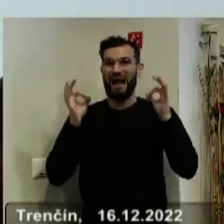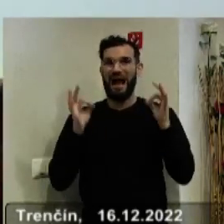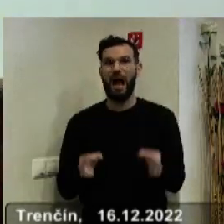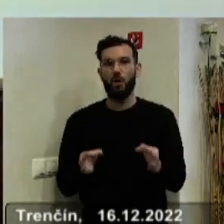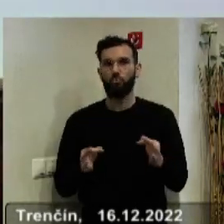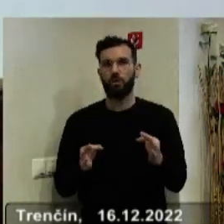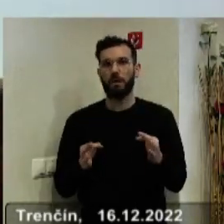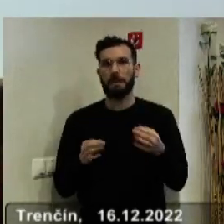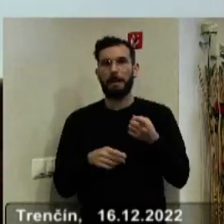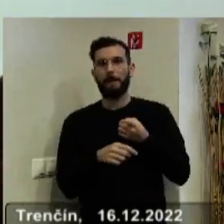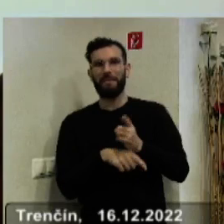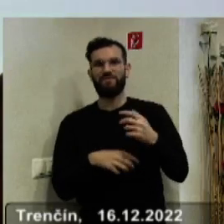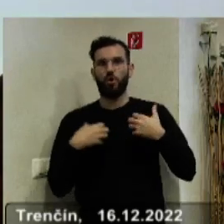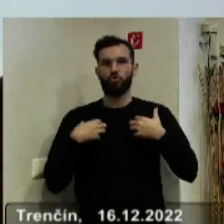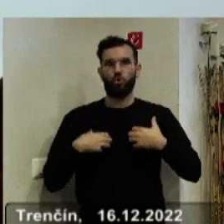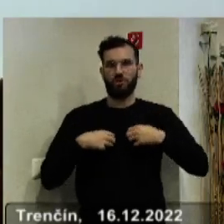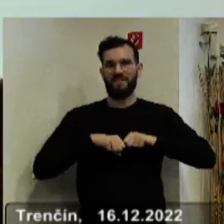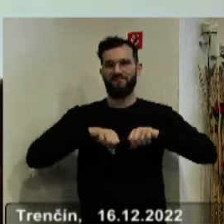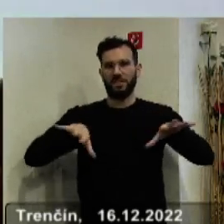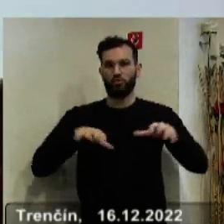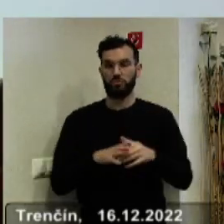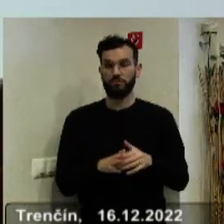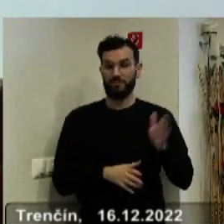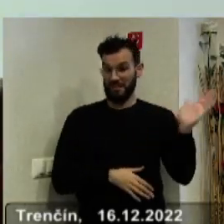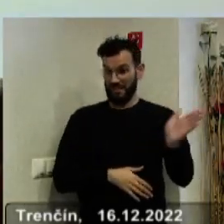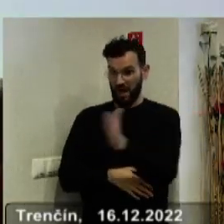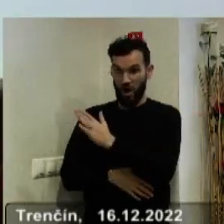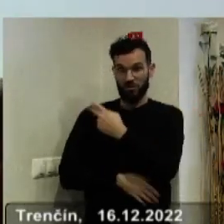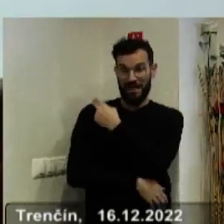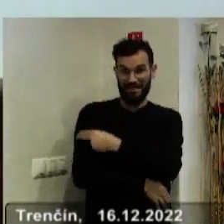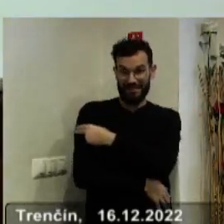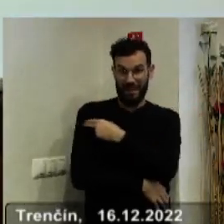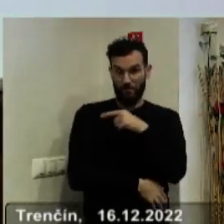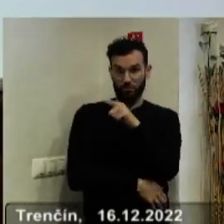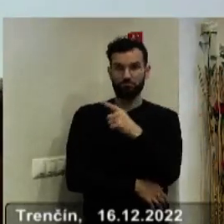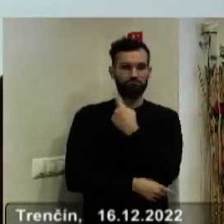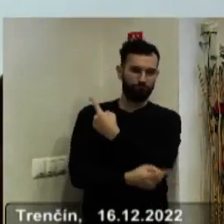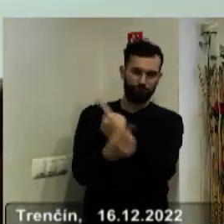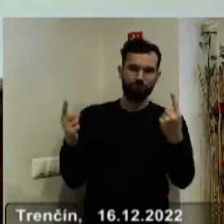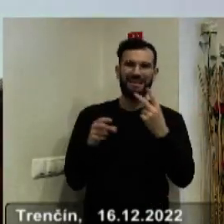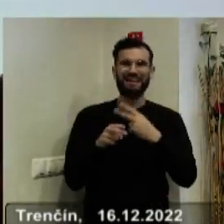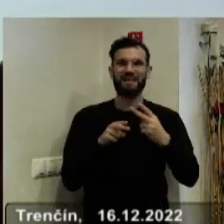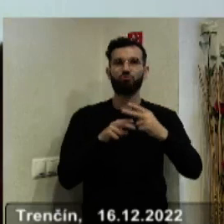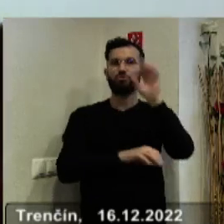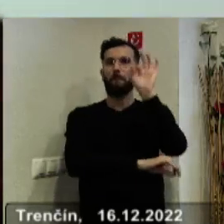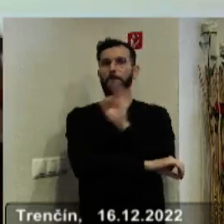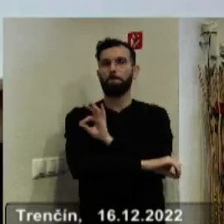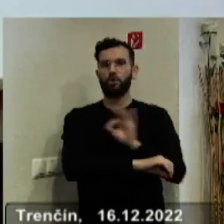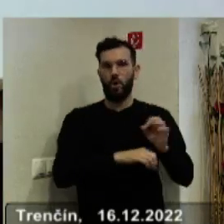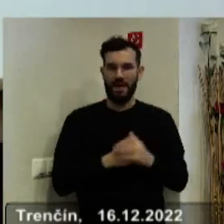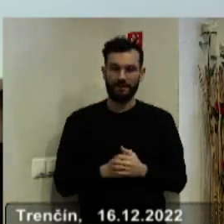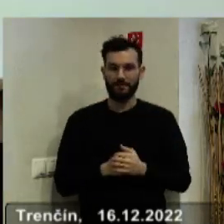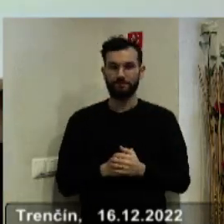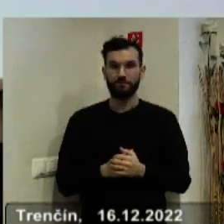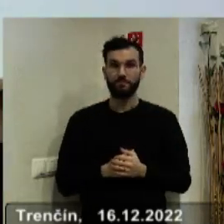dopadmi pandémie COVID a teda každá nemocnica vo svojom mene implementuje svoje projekty. Časť